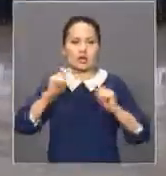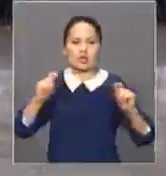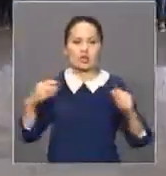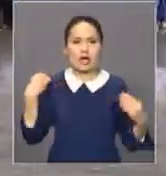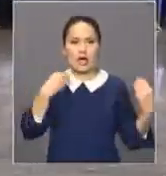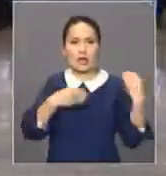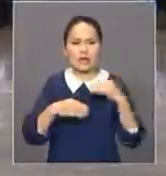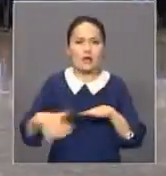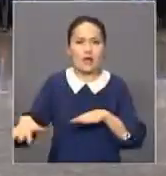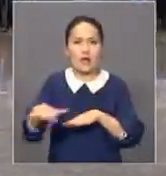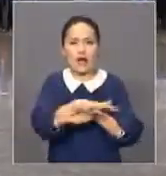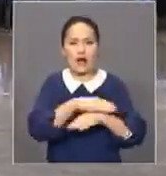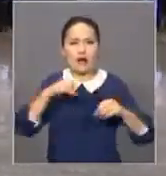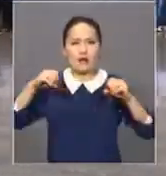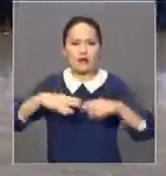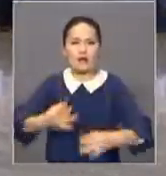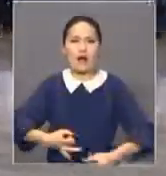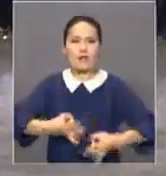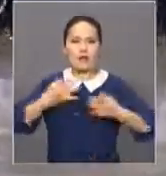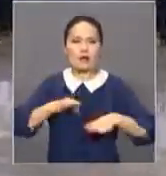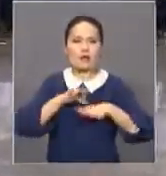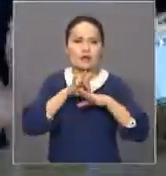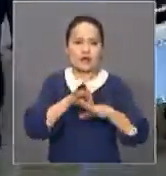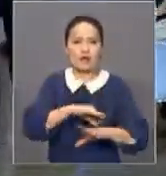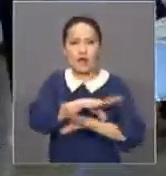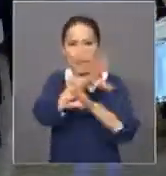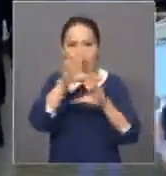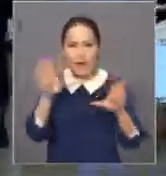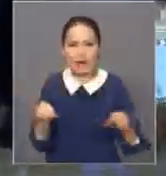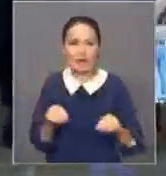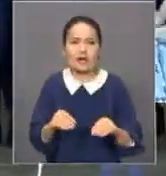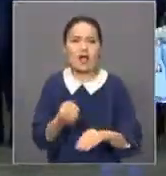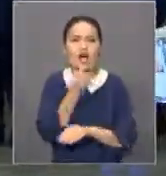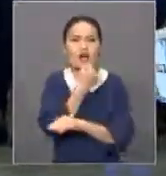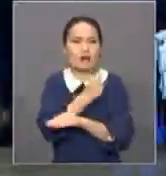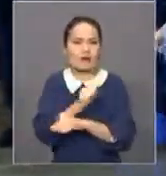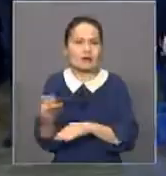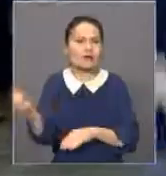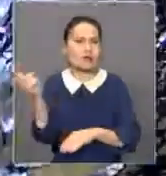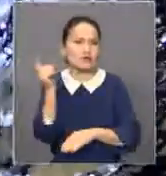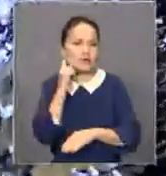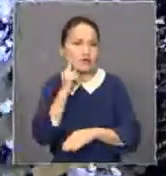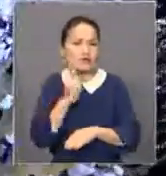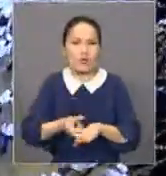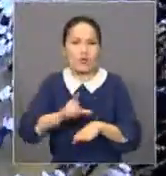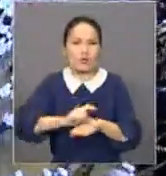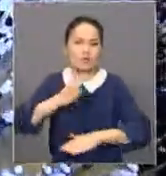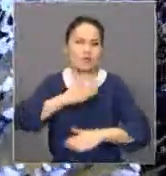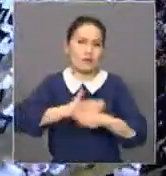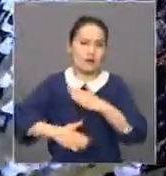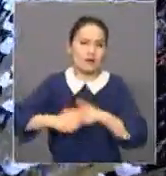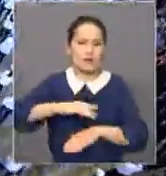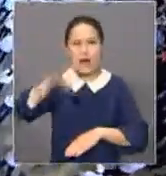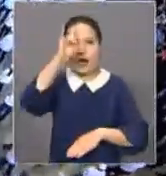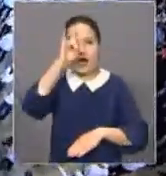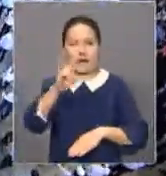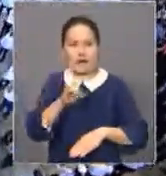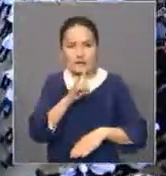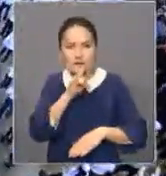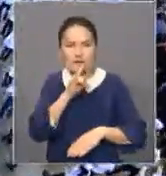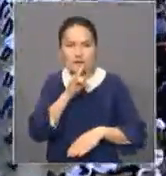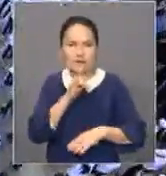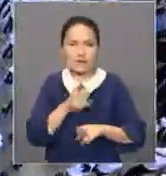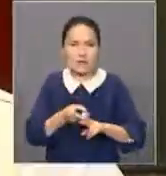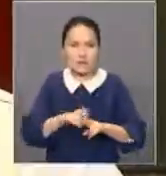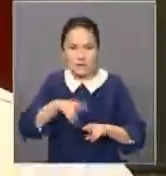бағы өкілдері флеш мобты бастап ұстанымынық сайлаушылар бірауыздан қостай кетті. Себебі қазақстандықтардың сайысын оқанға деген азаматтығы ұстаныма